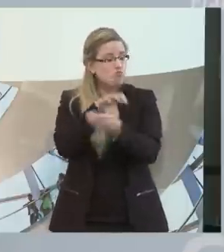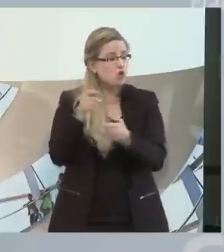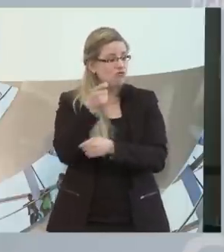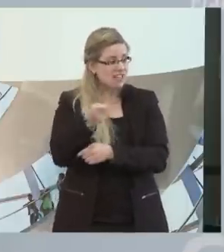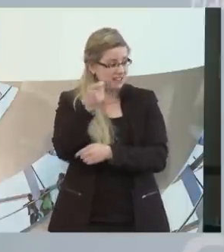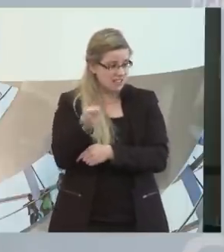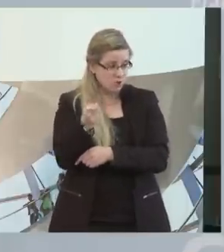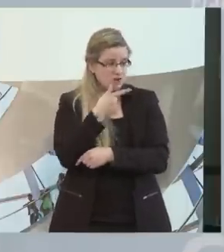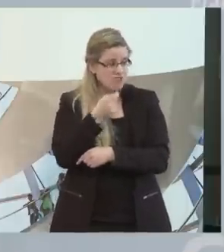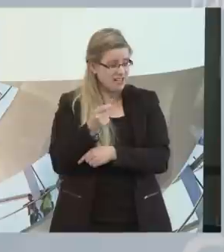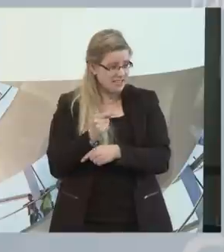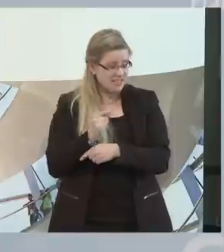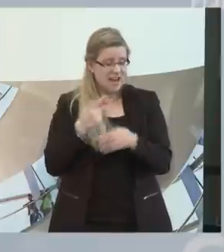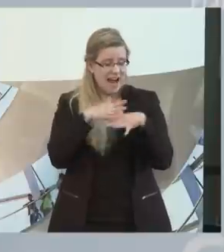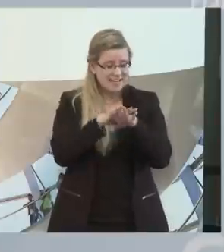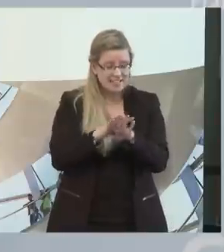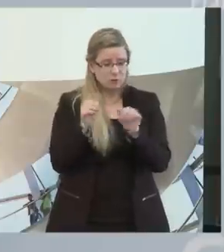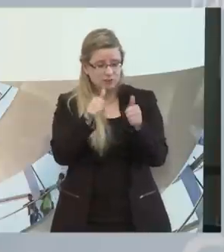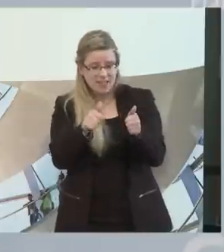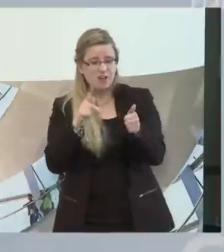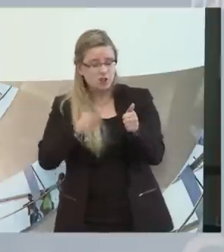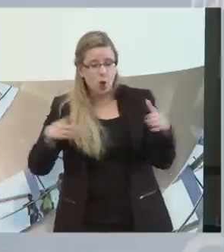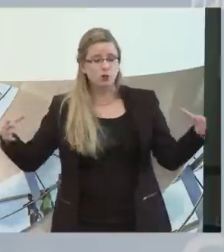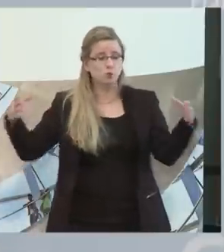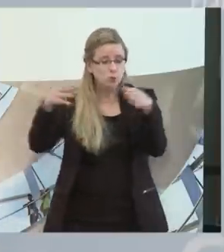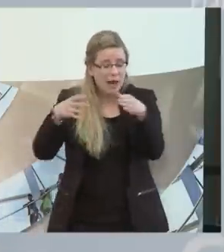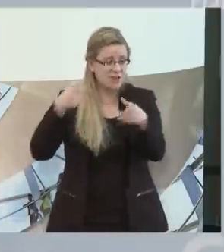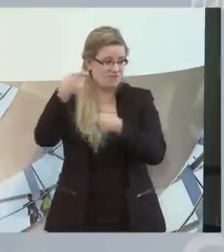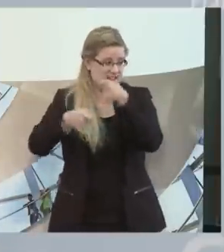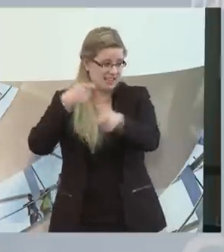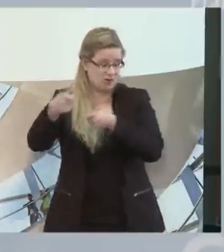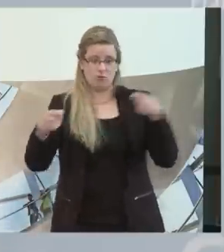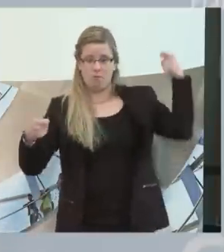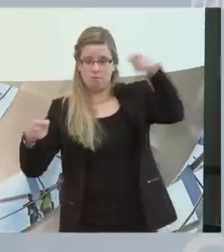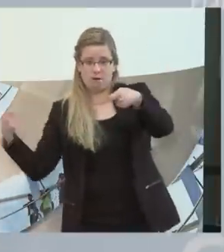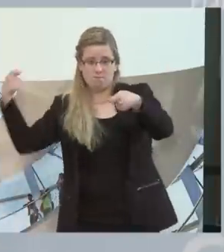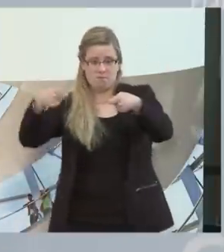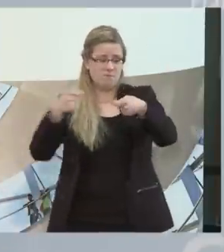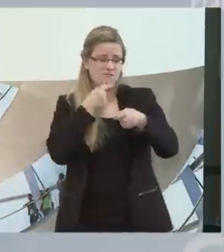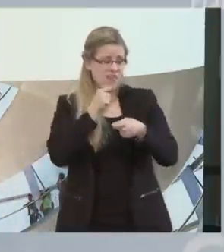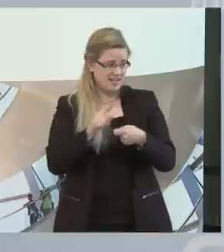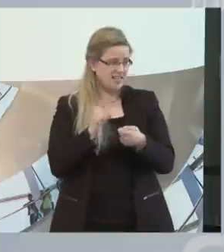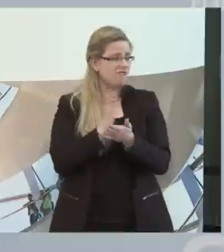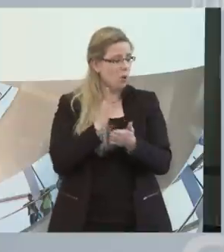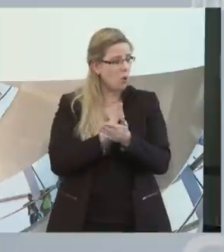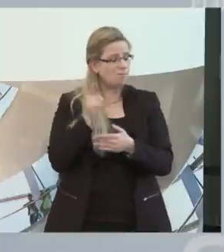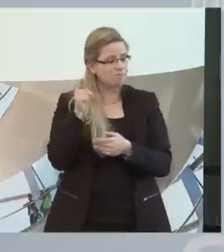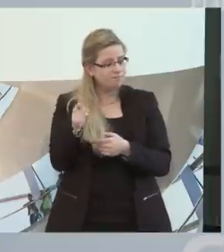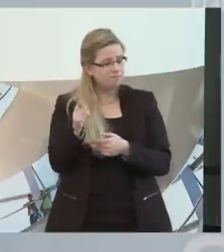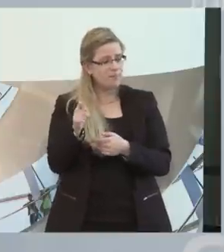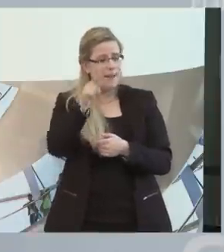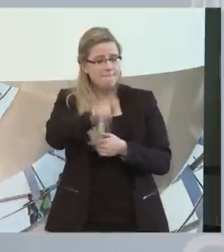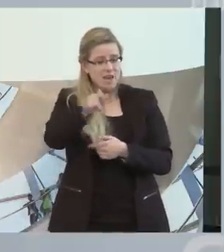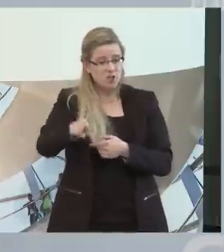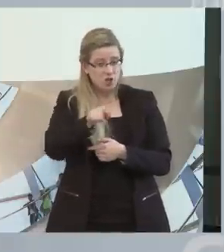Eingliederungshilfe, sondern haben gesagt, es soll eine Einheit sein. Im Übrigen zum Schutz der Menschen,